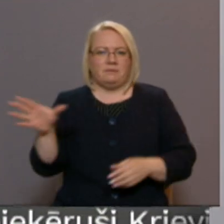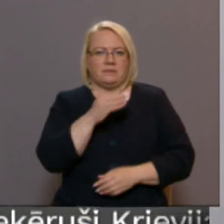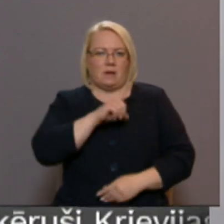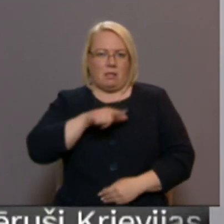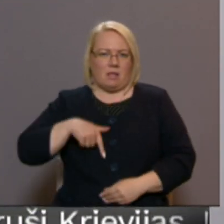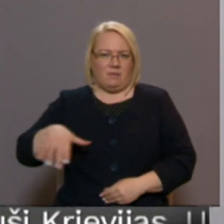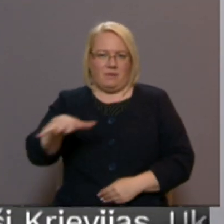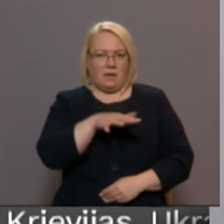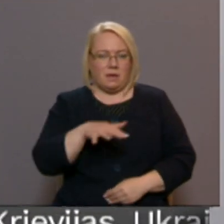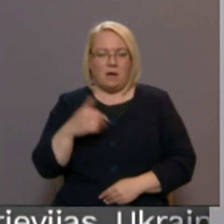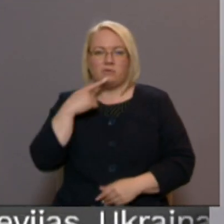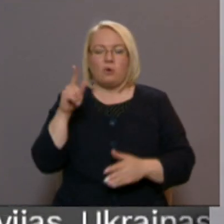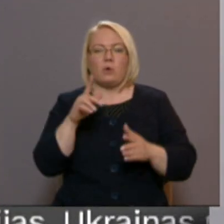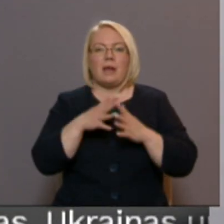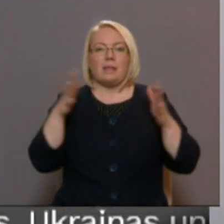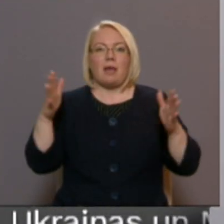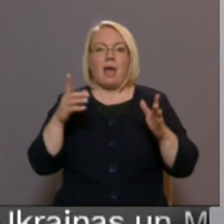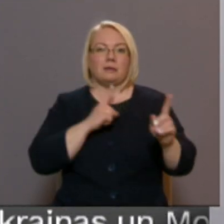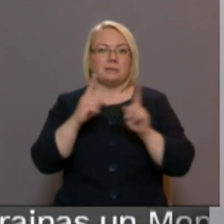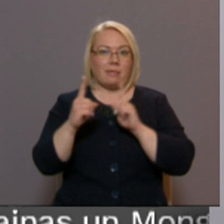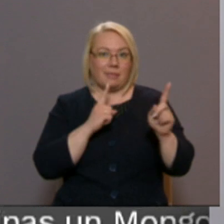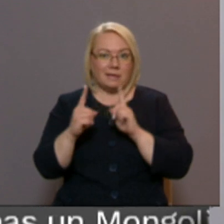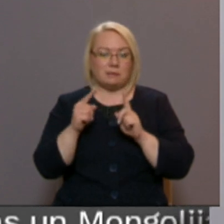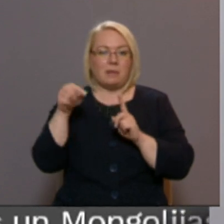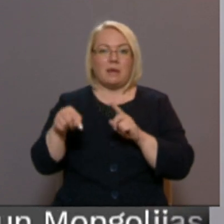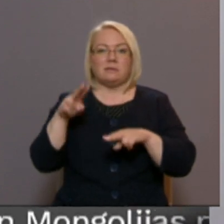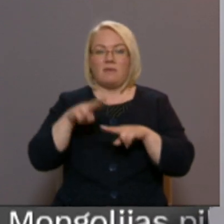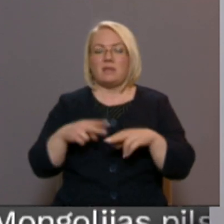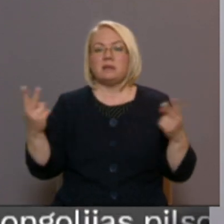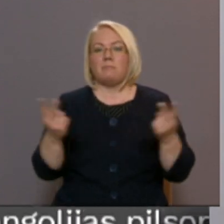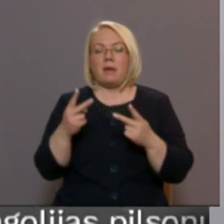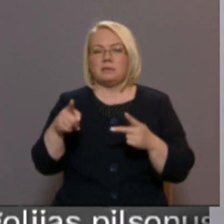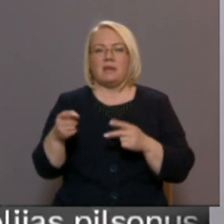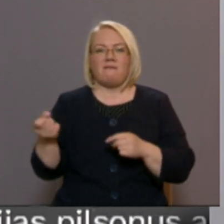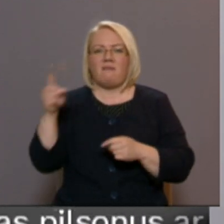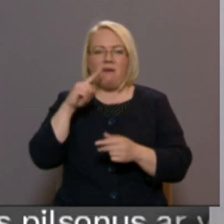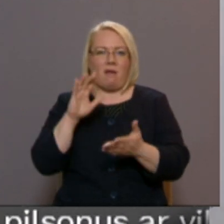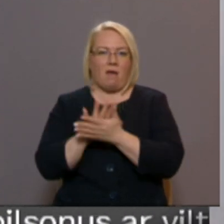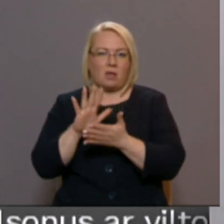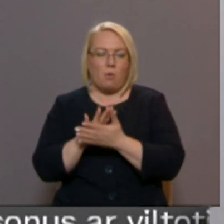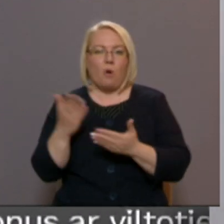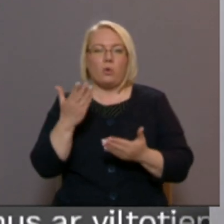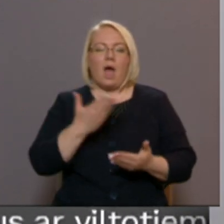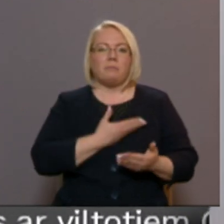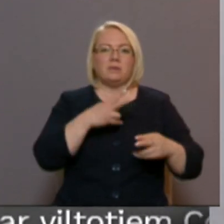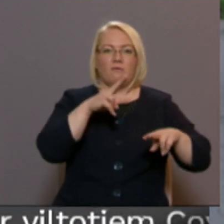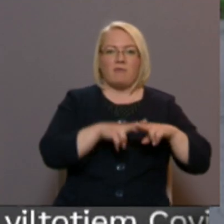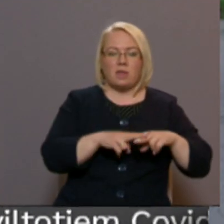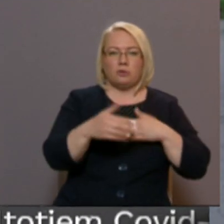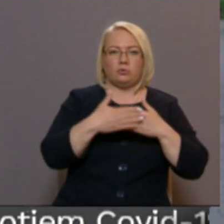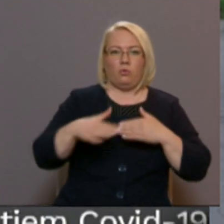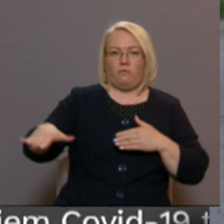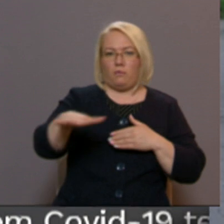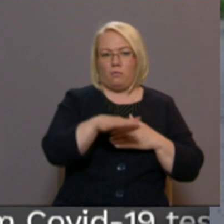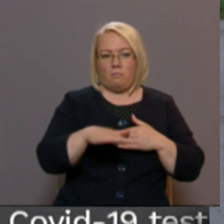Tur, kur ir lielāka satiksmes intensitāte, tur arī parasti tas ir vairāk un arī, kur varbūt apdzīvotās vietas kaut kur tuvumā. Pats